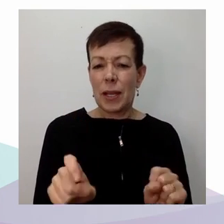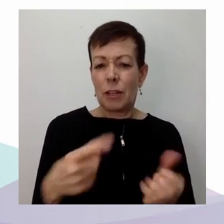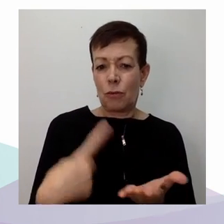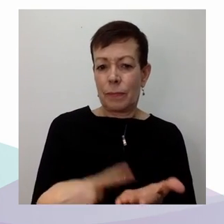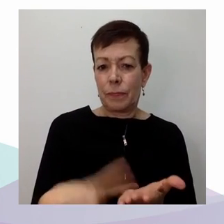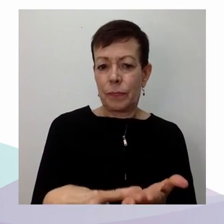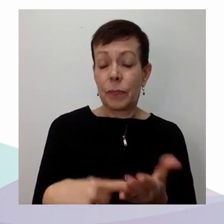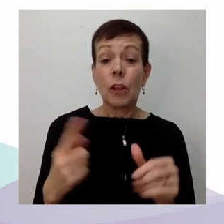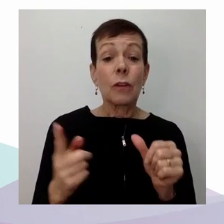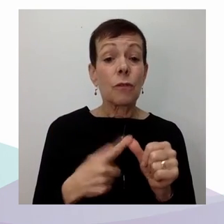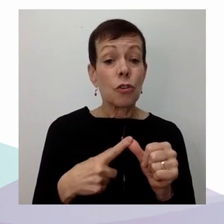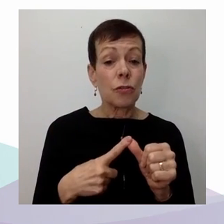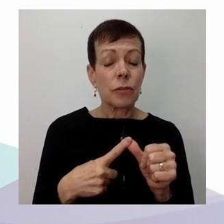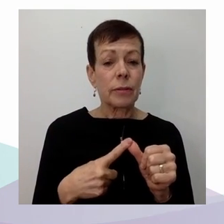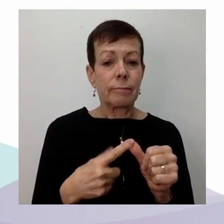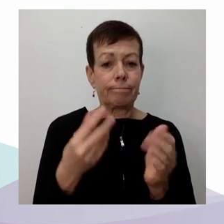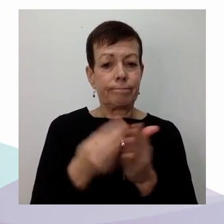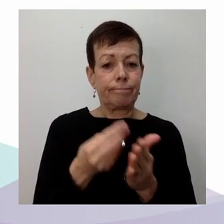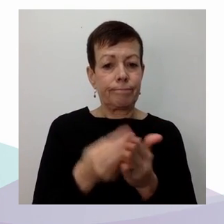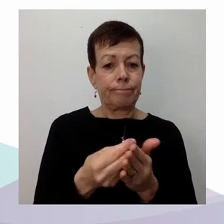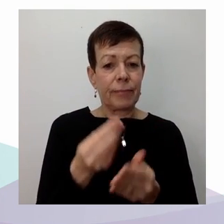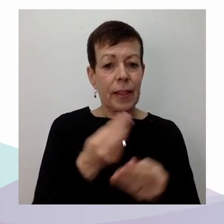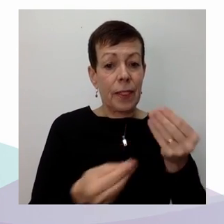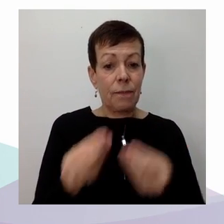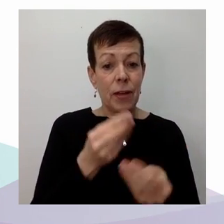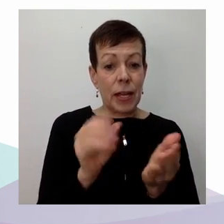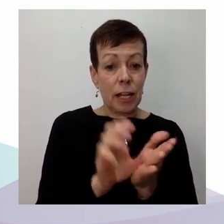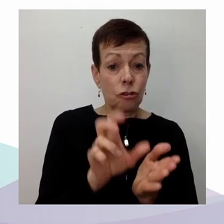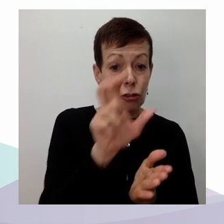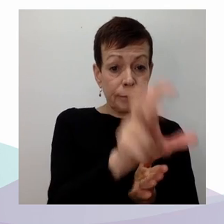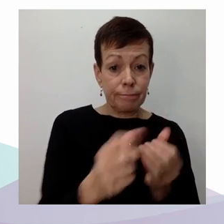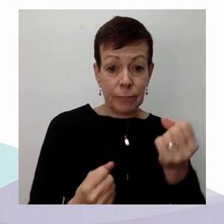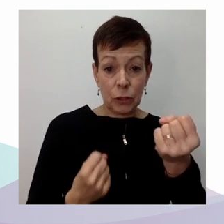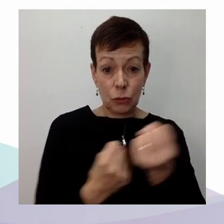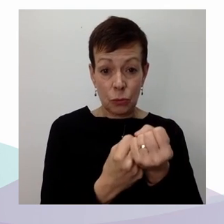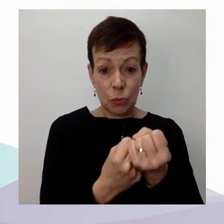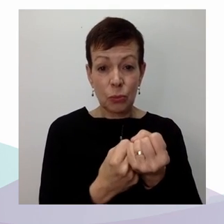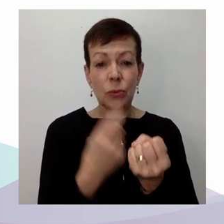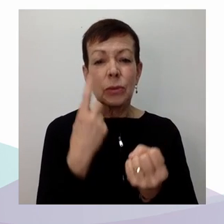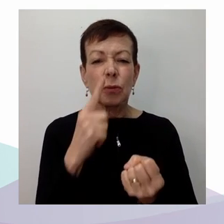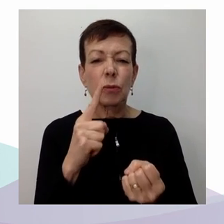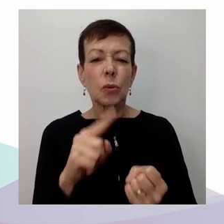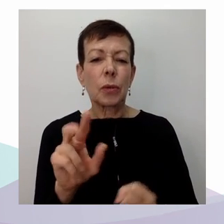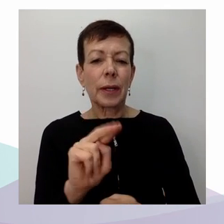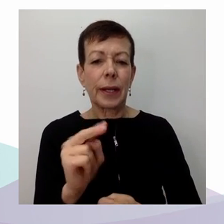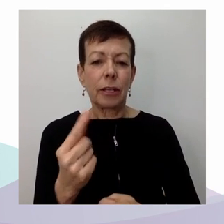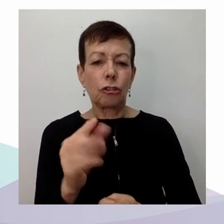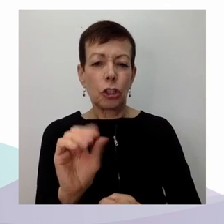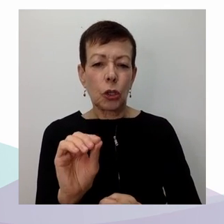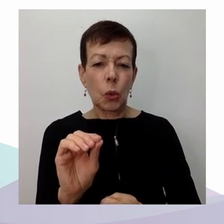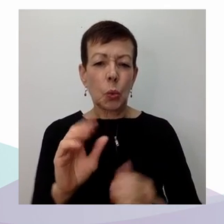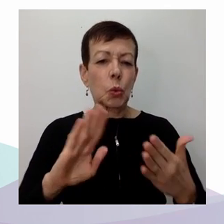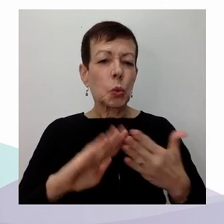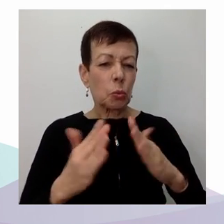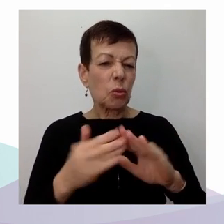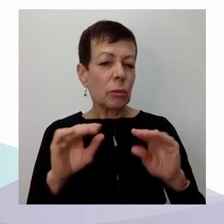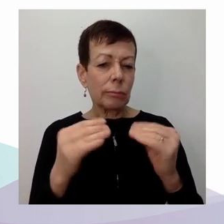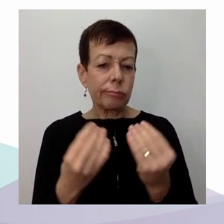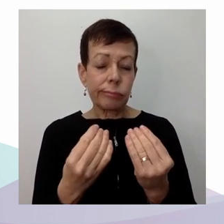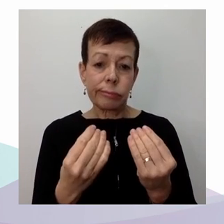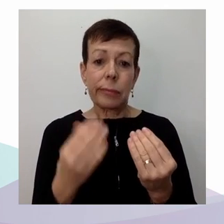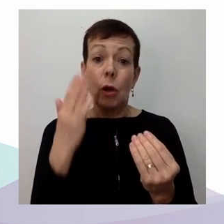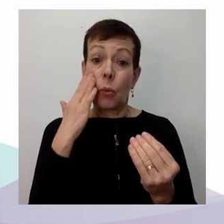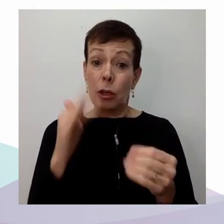organismes communautaires, bien sûr. Donc, on sait que... Et la COVID, d'ailleurs, a eu un effet très important sur les organismes